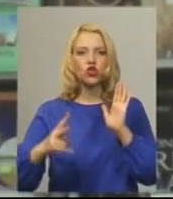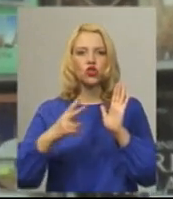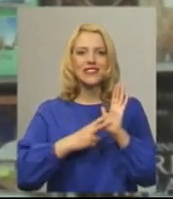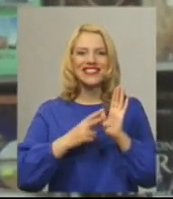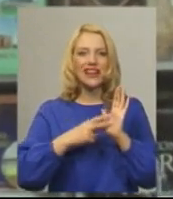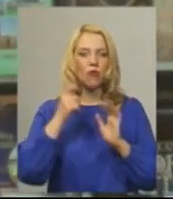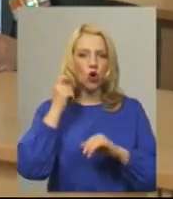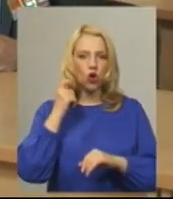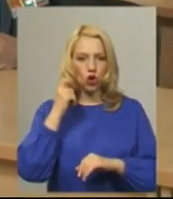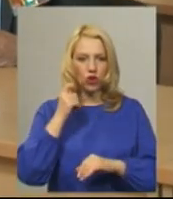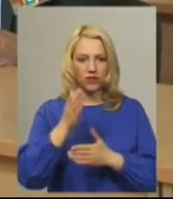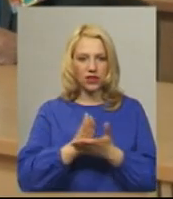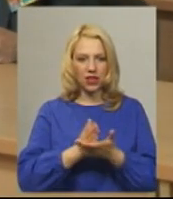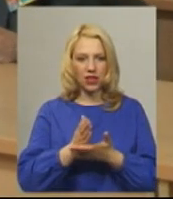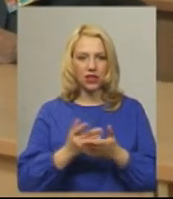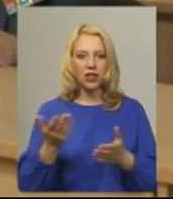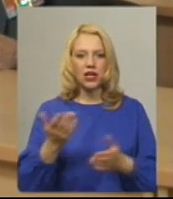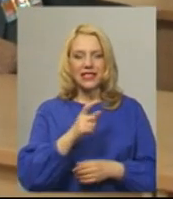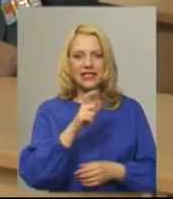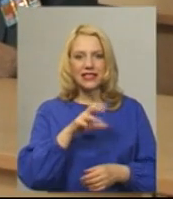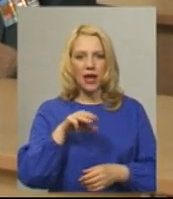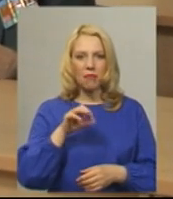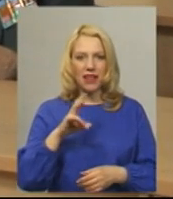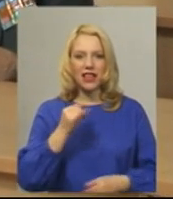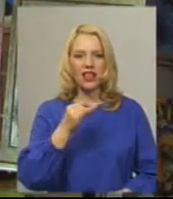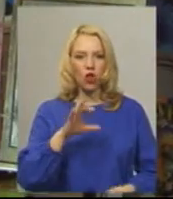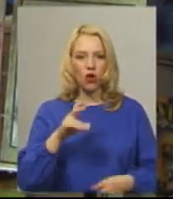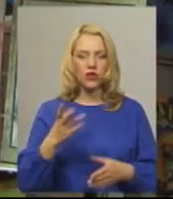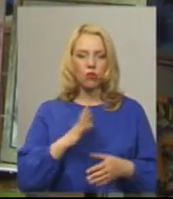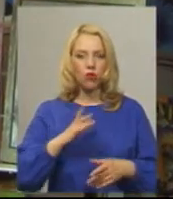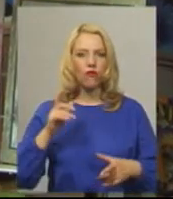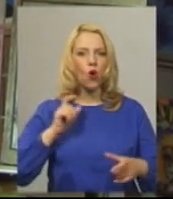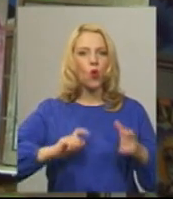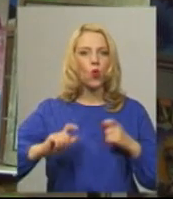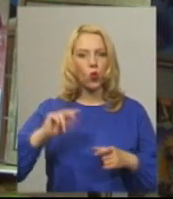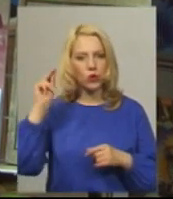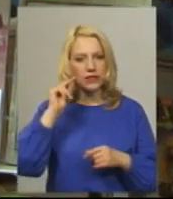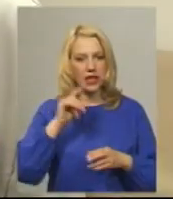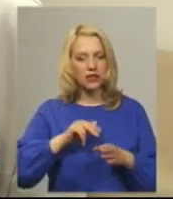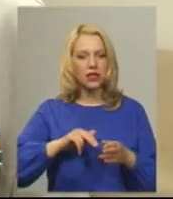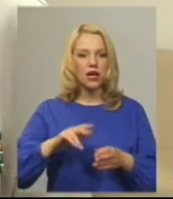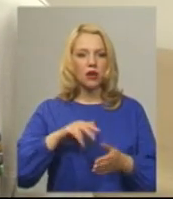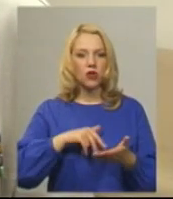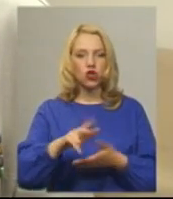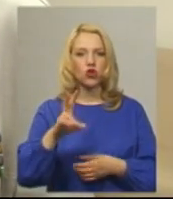Єлевич, який у 1941 році, будучи курсантом Київського військового училища зв'язку, пішов на фронт.